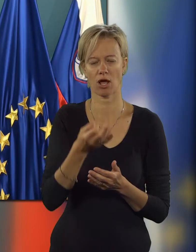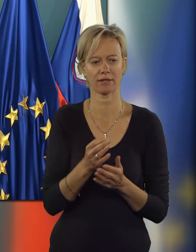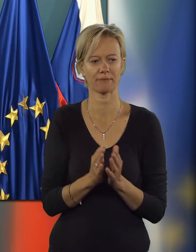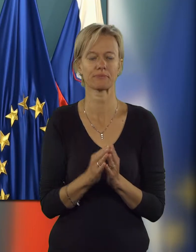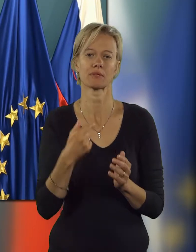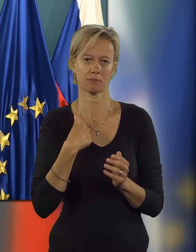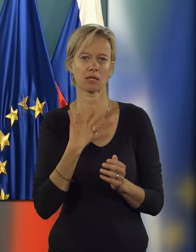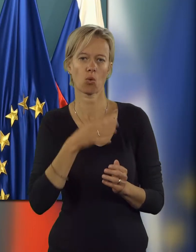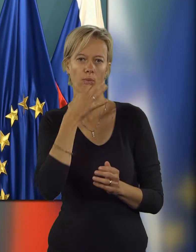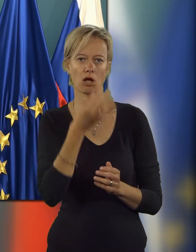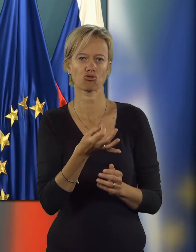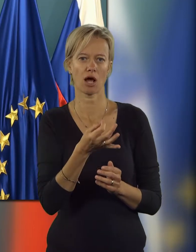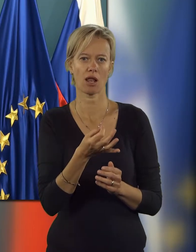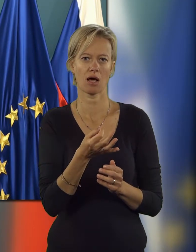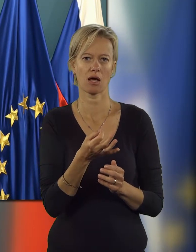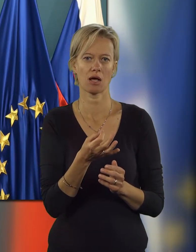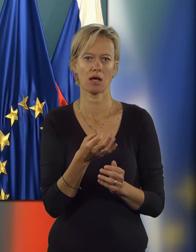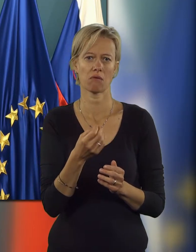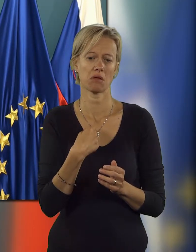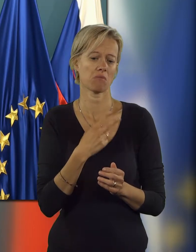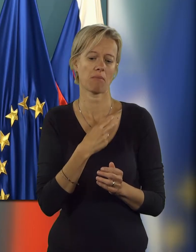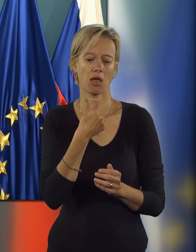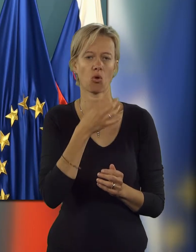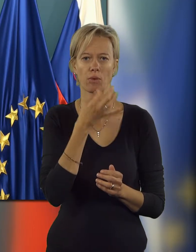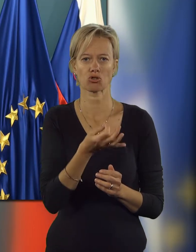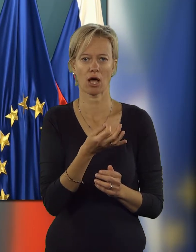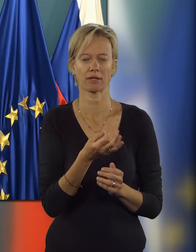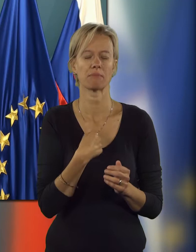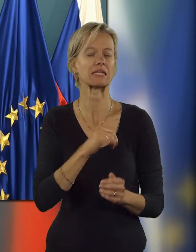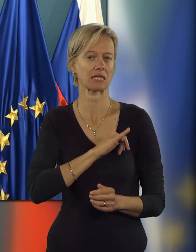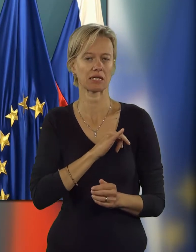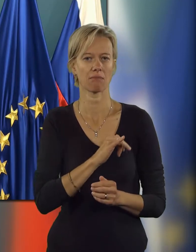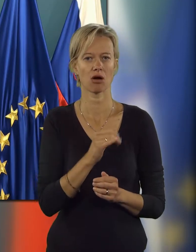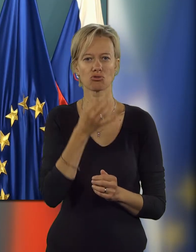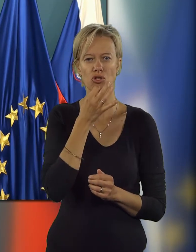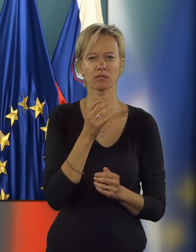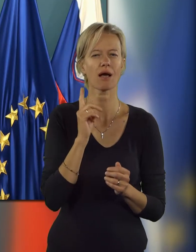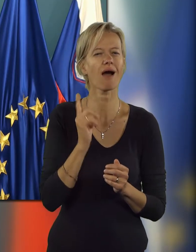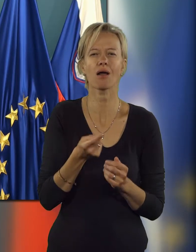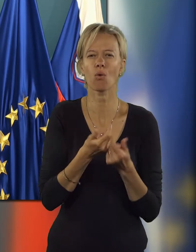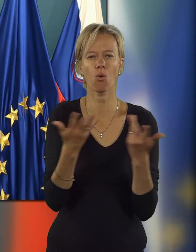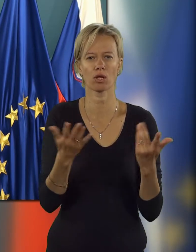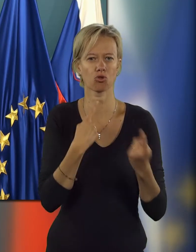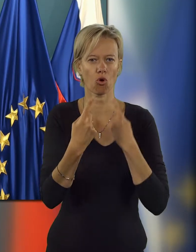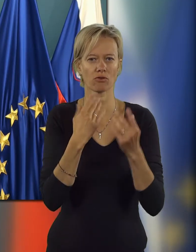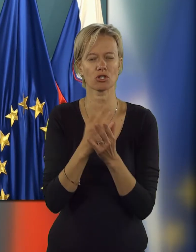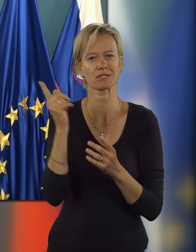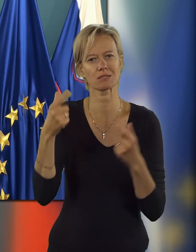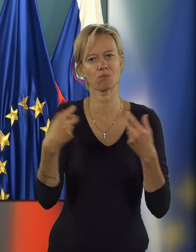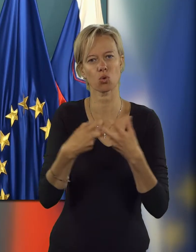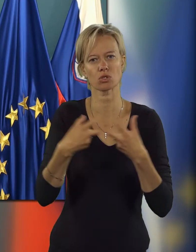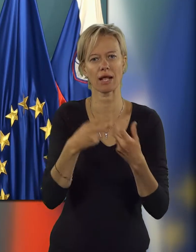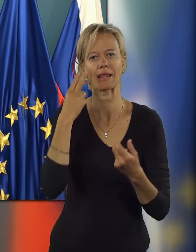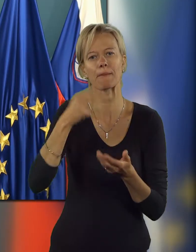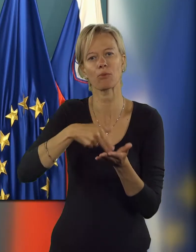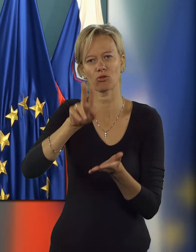Jaz bi vas vprašala, v bistvu, izgleda to, da imamo samo eno vprašanje. Me zanima, če se karkoli že dogovarjate z Brusljem